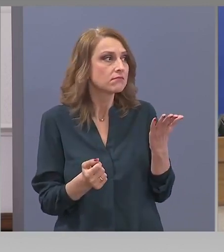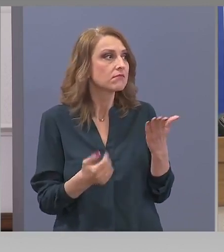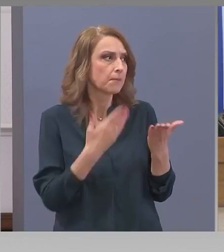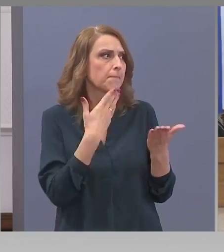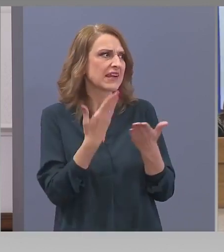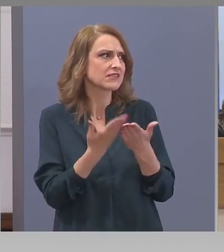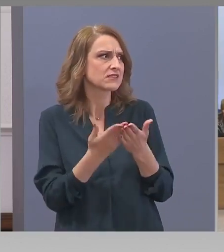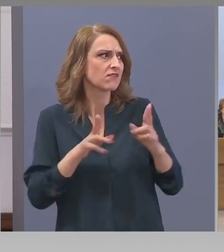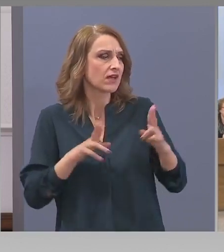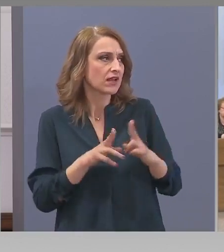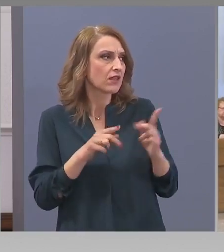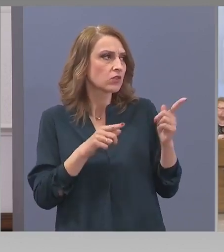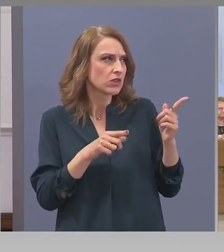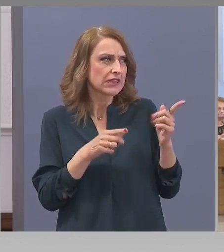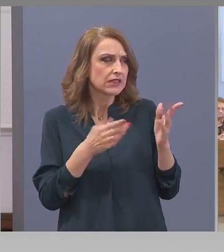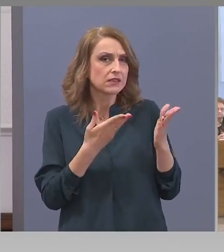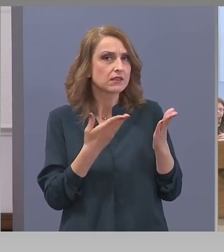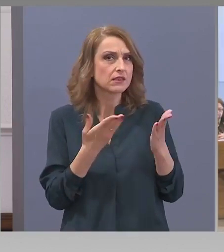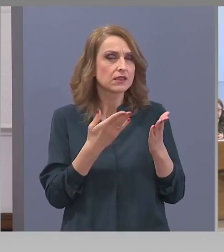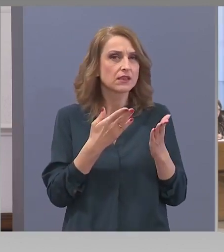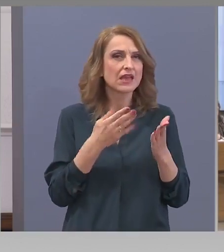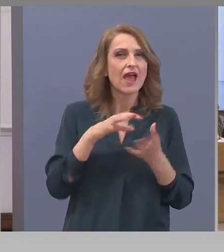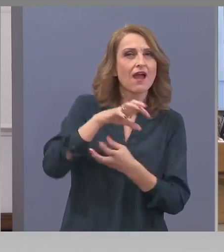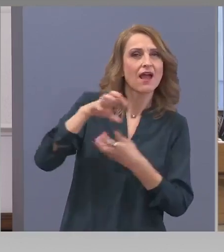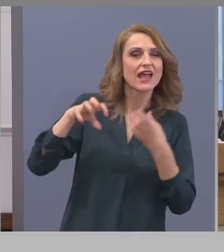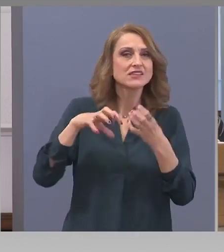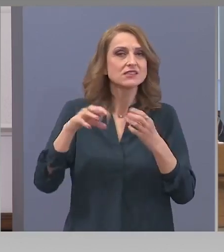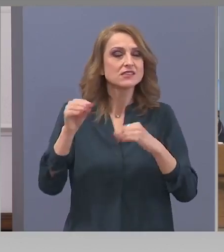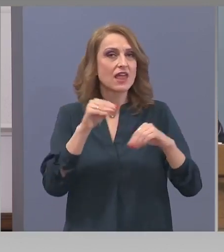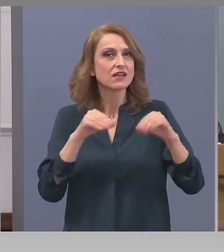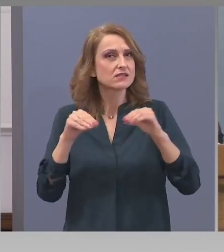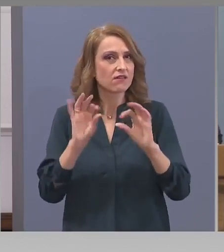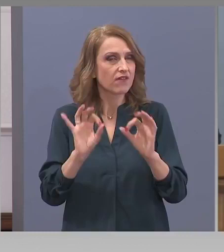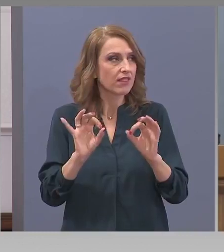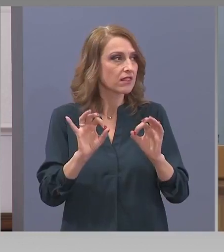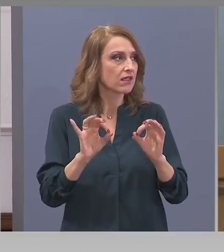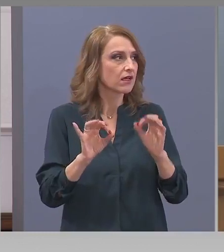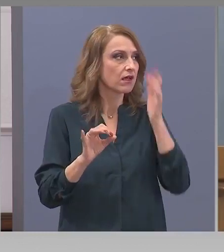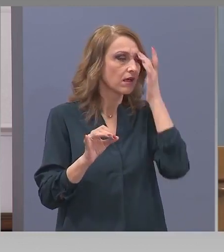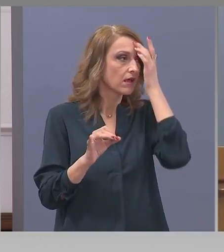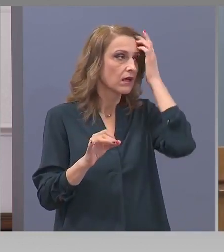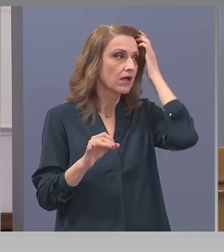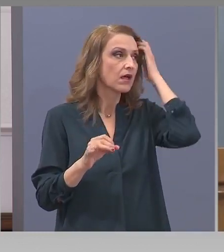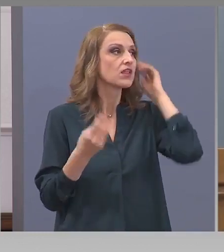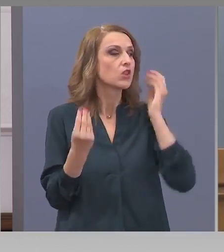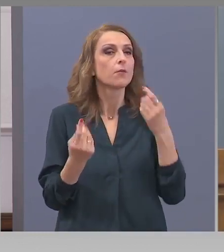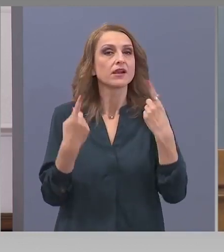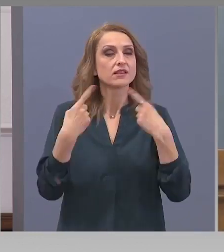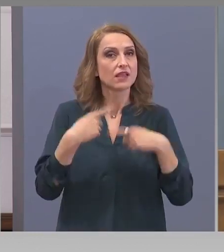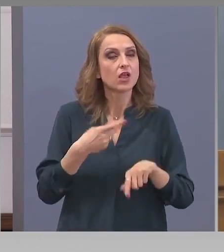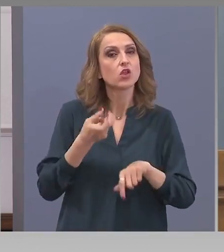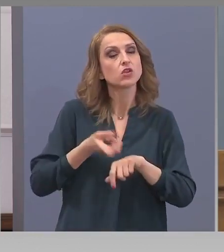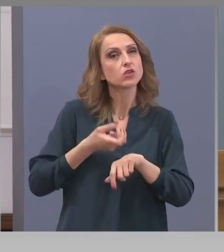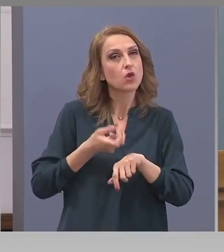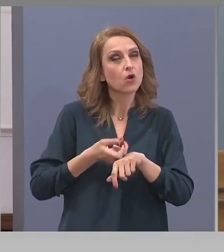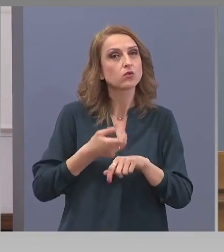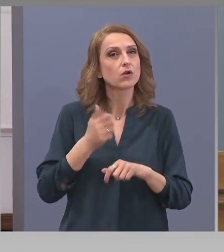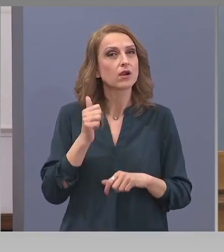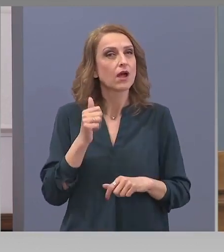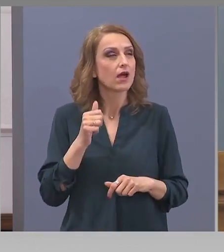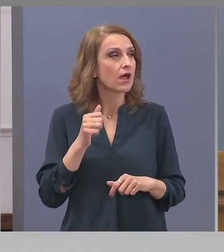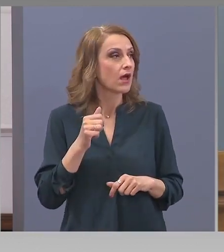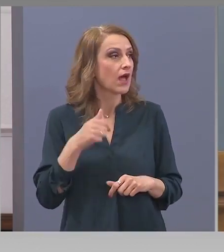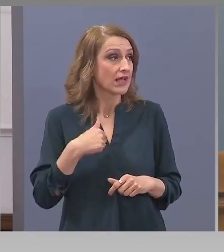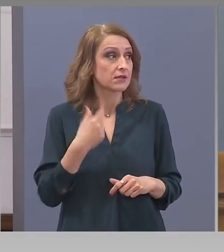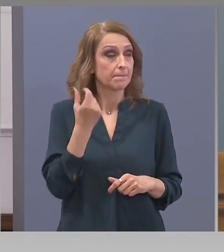представи си председател на Кризисния съвет. Нали така? Да. Добър ден. Доктор Валентин Павлов, председател